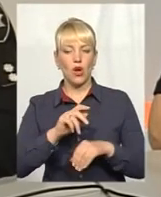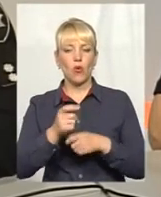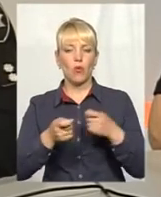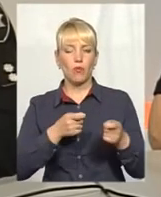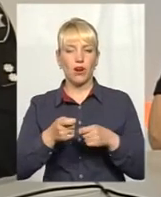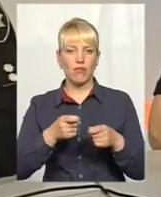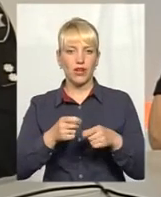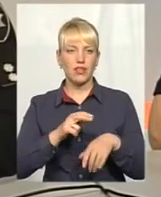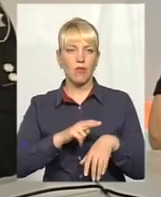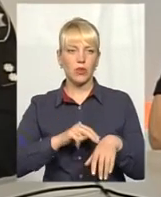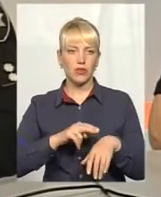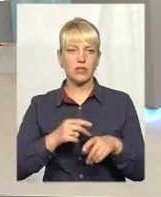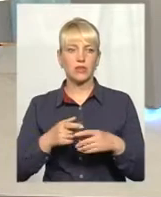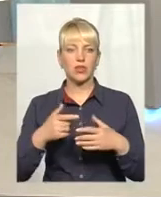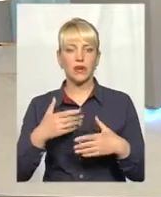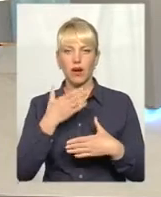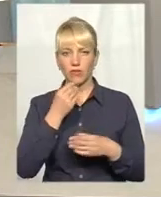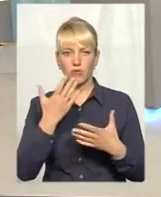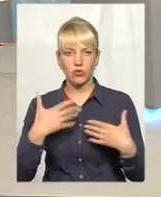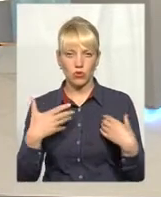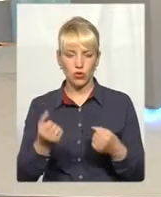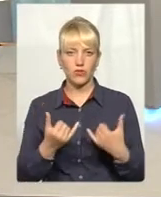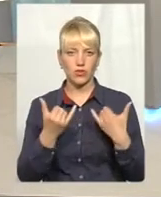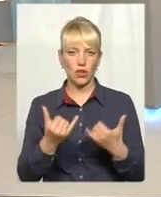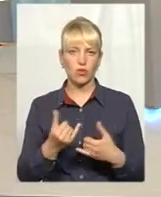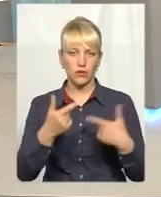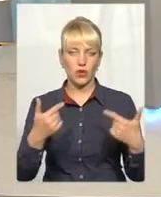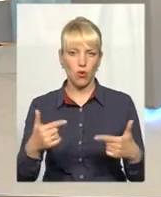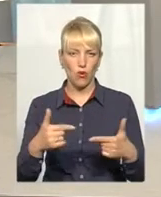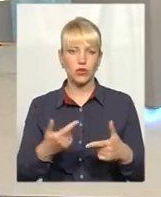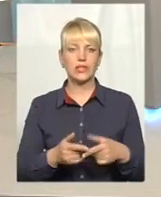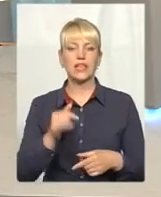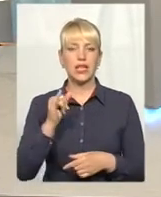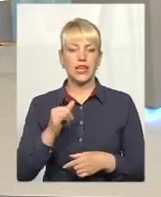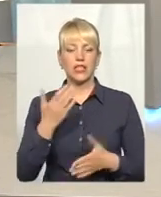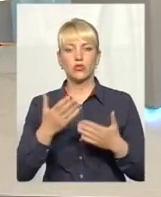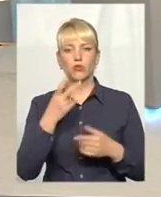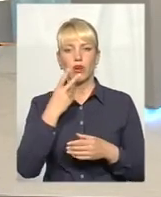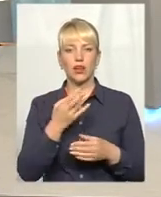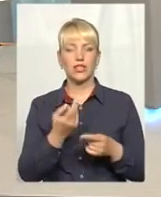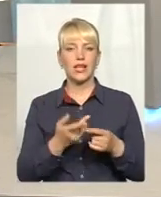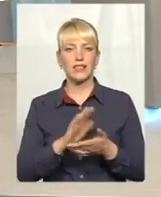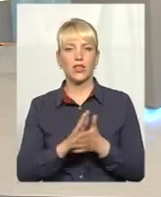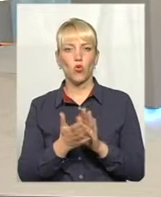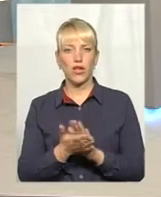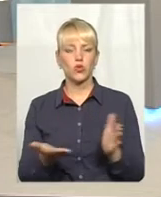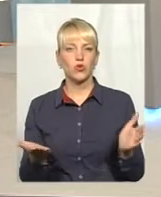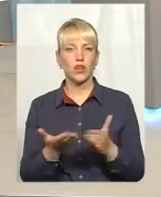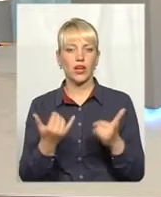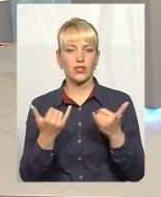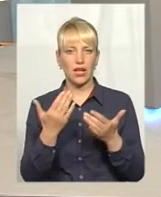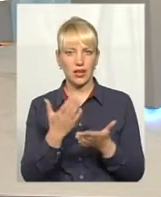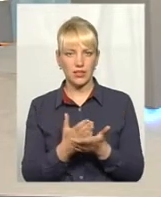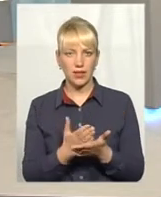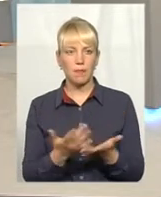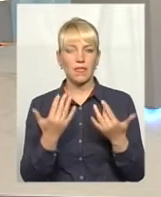поліції у місті Хмельницькому. Доброго здоров'я, шановні гості. Доброго здоров Власне, якщо поглянути на ситуацію, яка зараз, наскільки